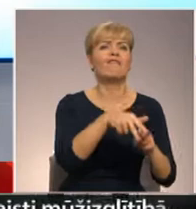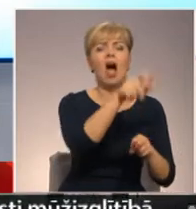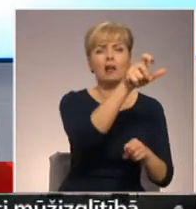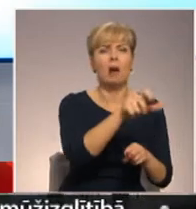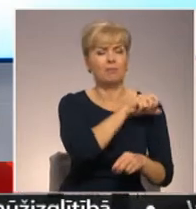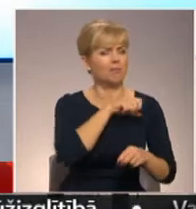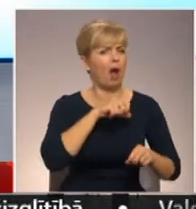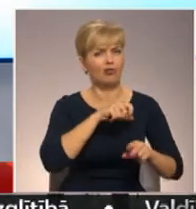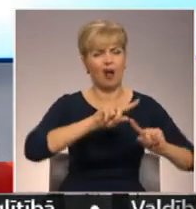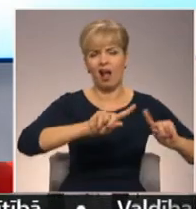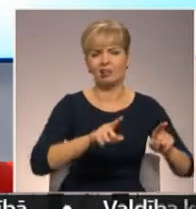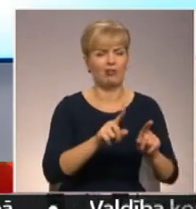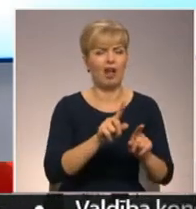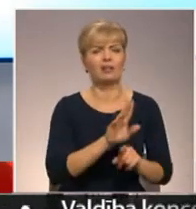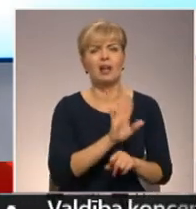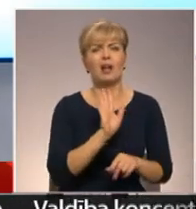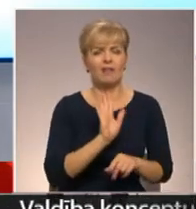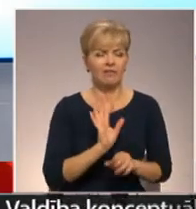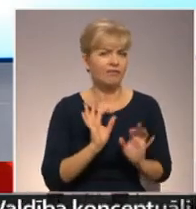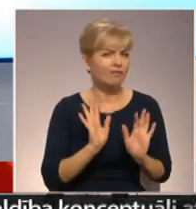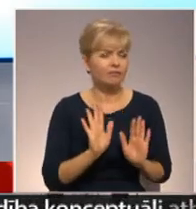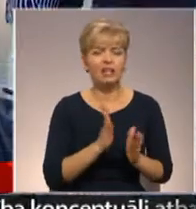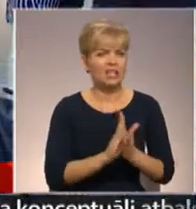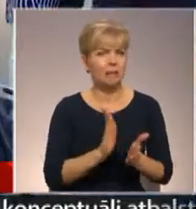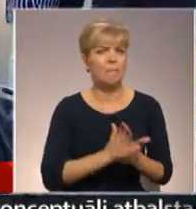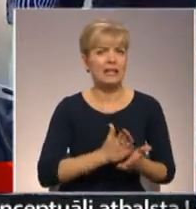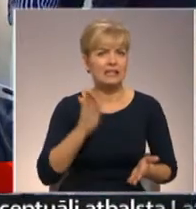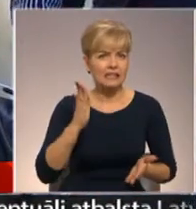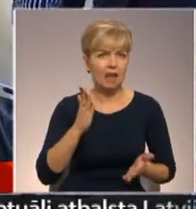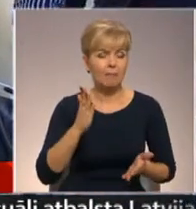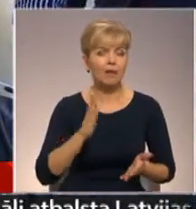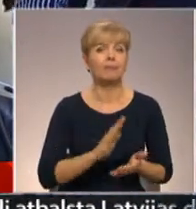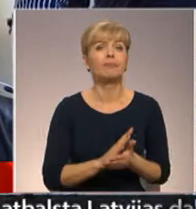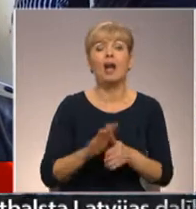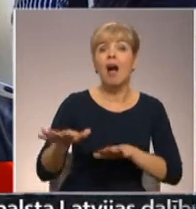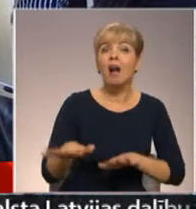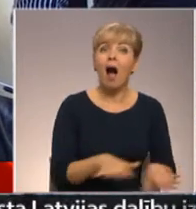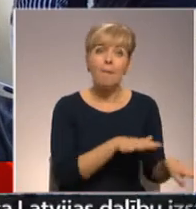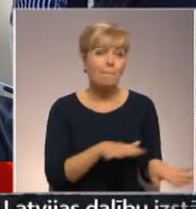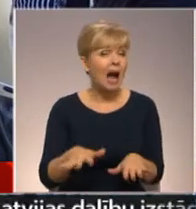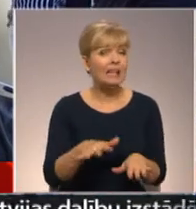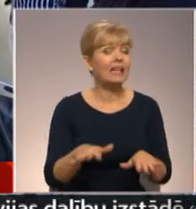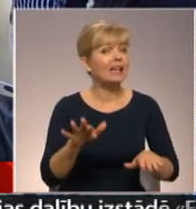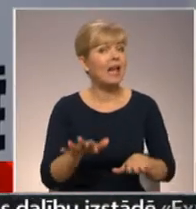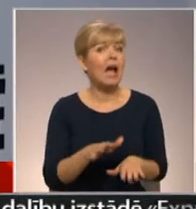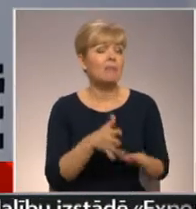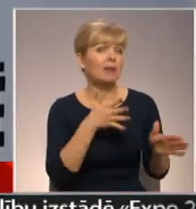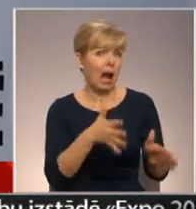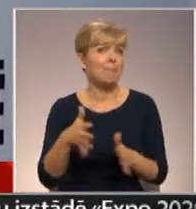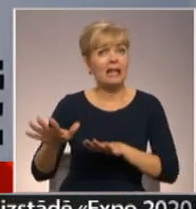pašam, jo tas varbūt arī patiesībā bīstami. Kampaņas rīkotāju uzsver, ka